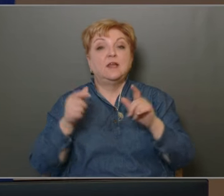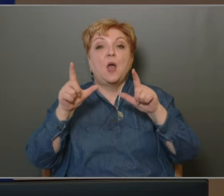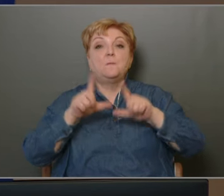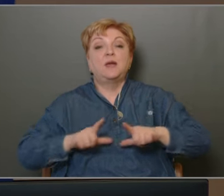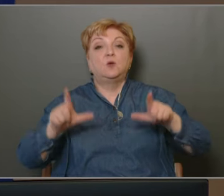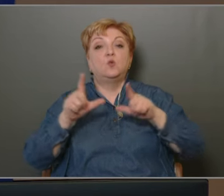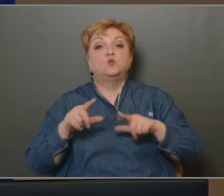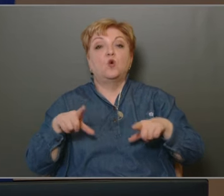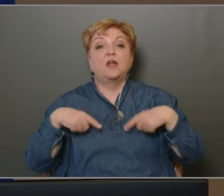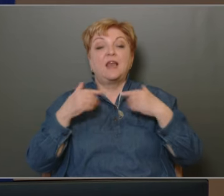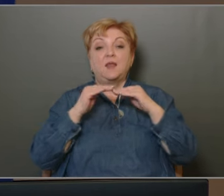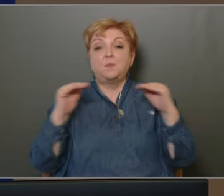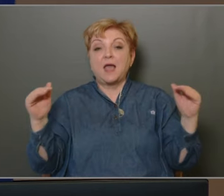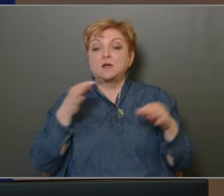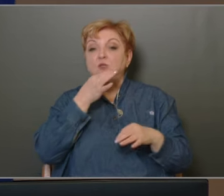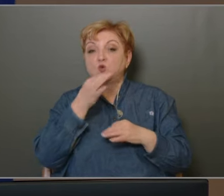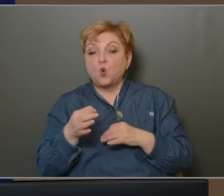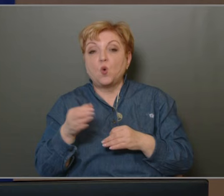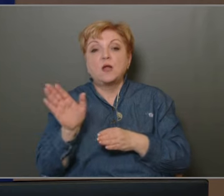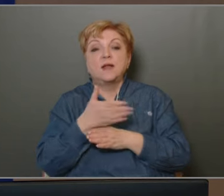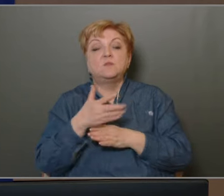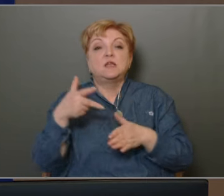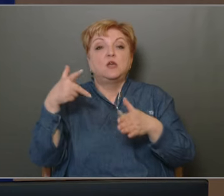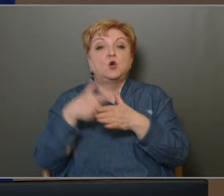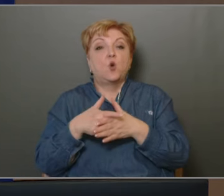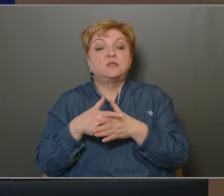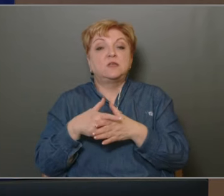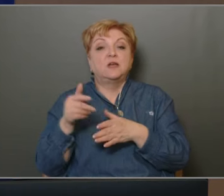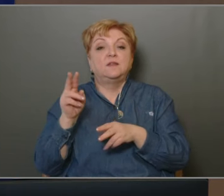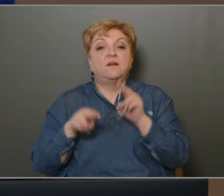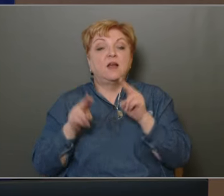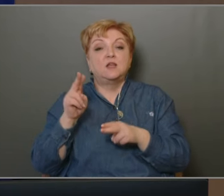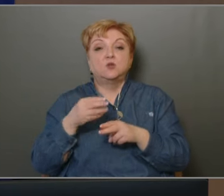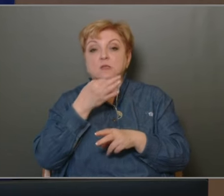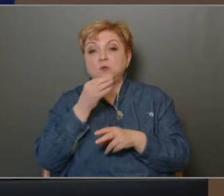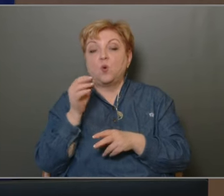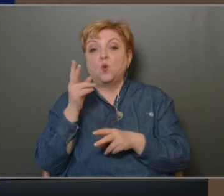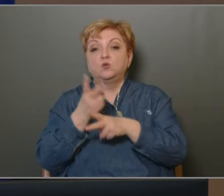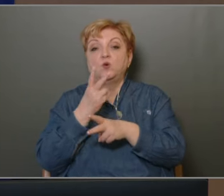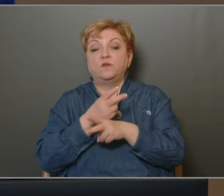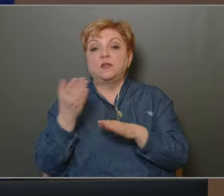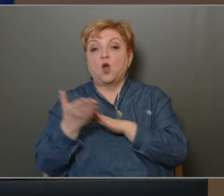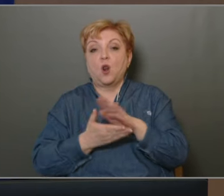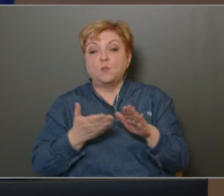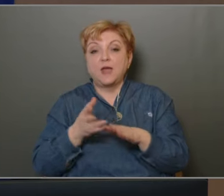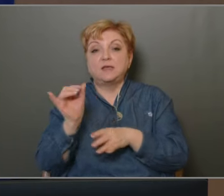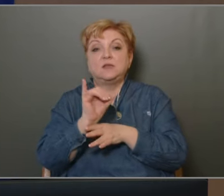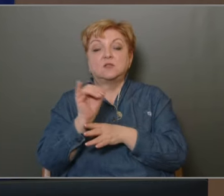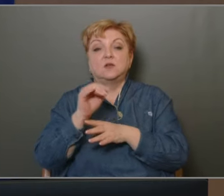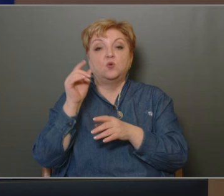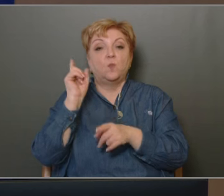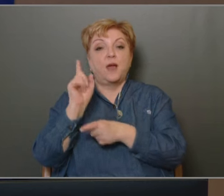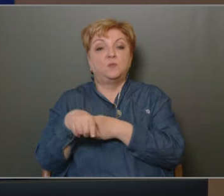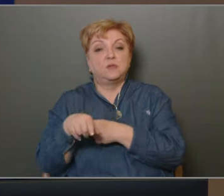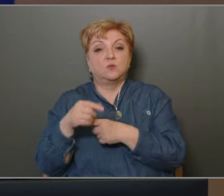életpályájáról szóló és a nemzeti köznevelésről szóló törvény alapján, igazgatói megbízási diát a